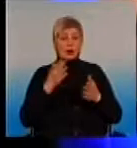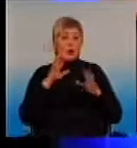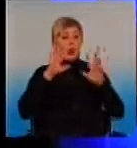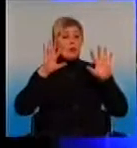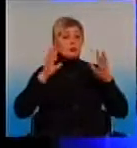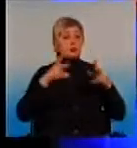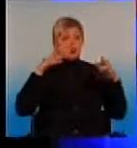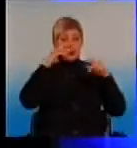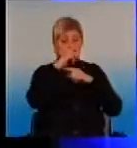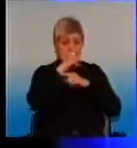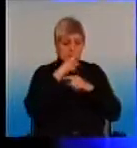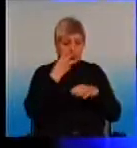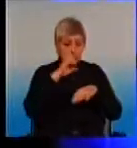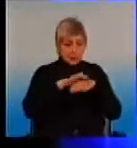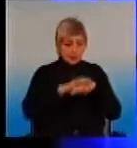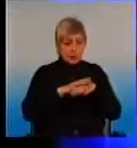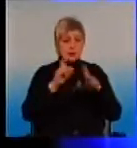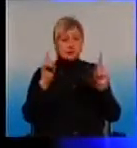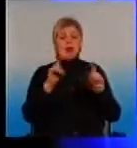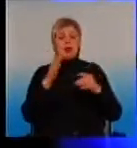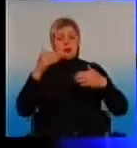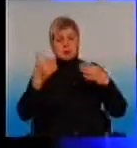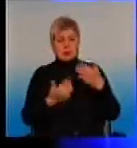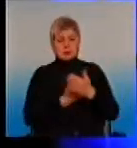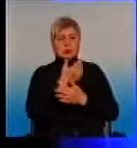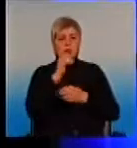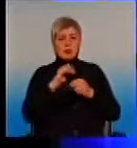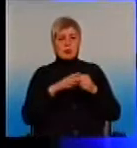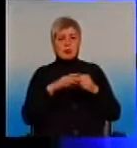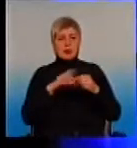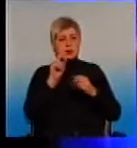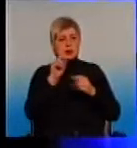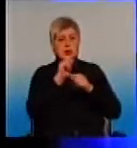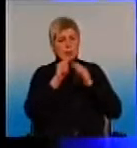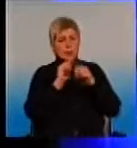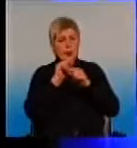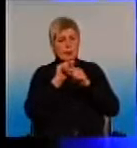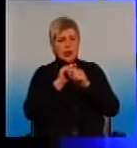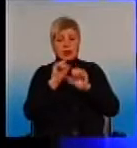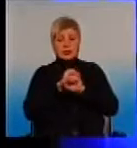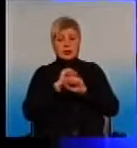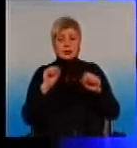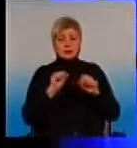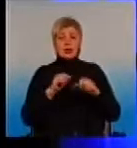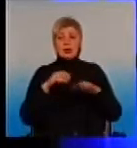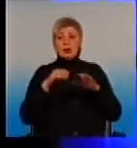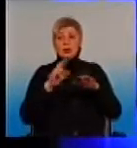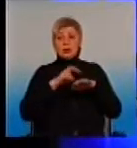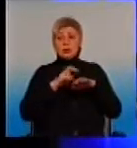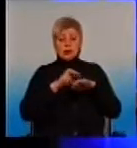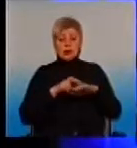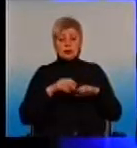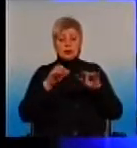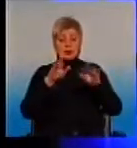заполняти нову, по новому делі, т.е. нельзя исправлять там. Тому треба проверити. Якщо все правильно, то доктор розпечатає два екземпляра, пациент